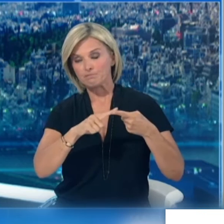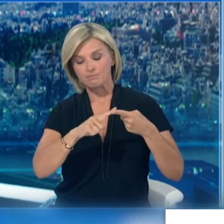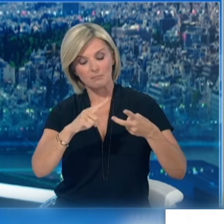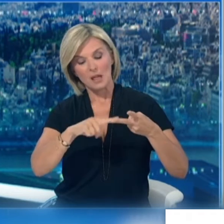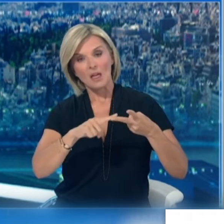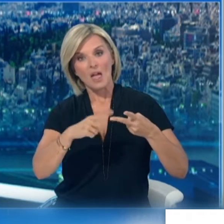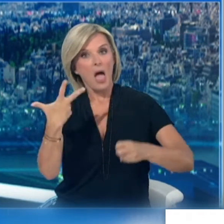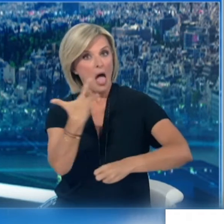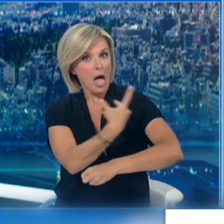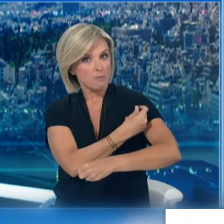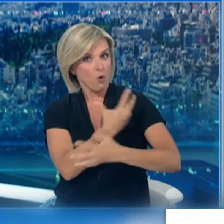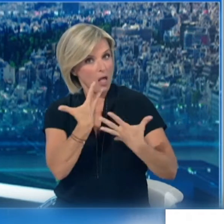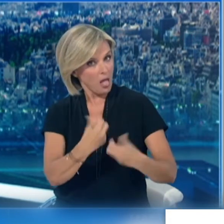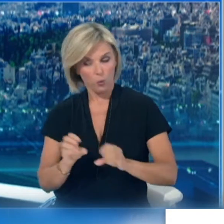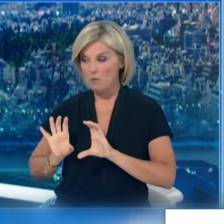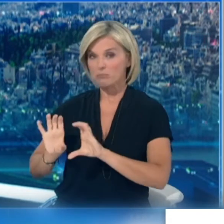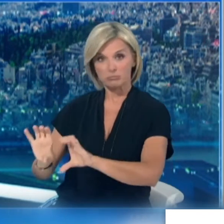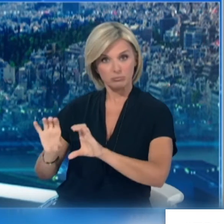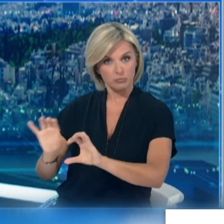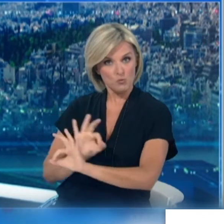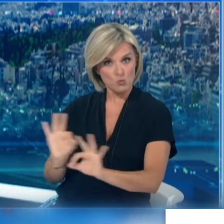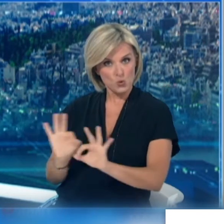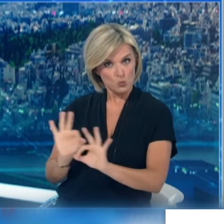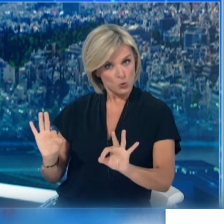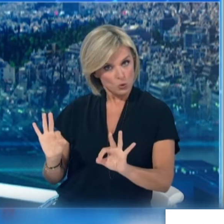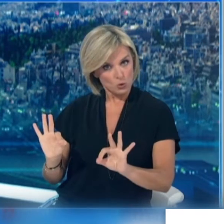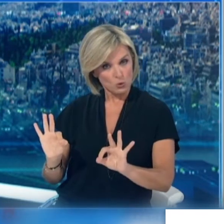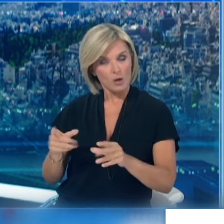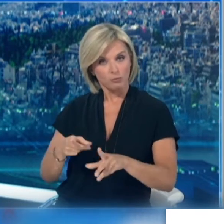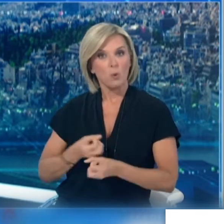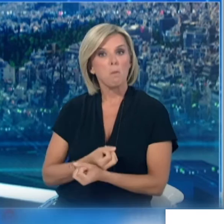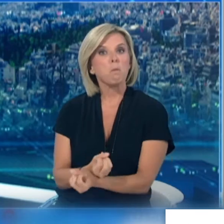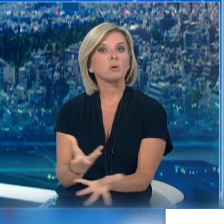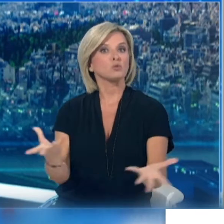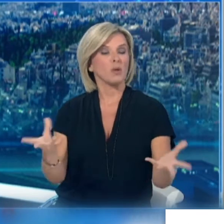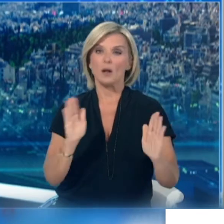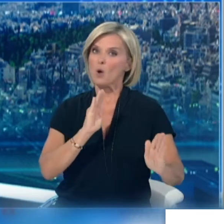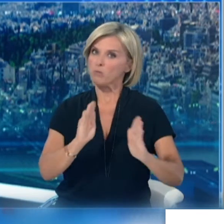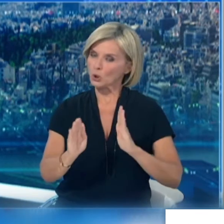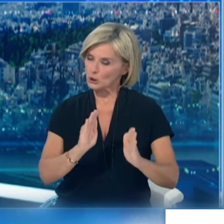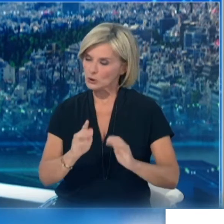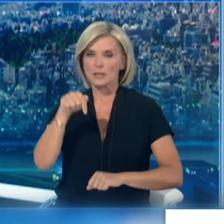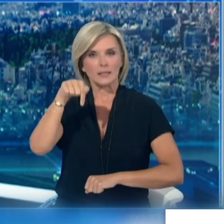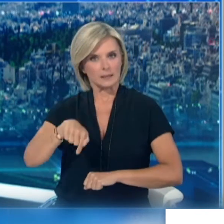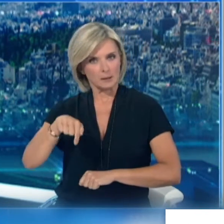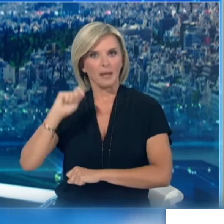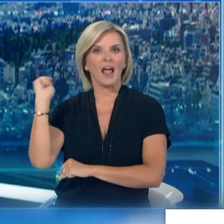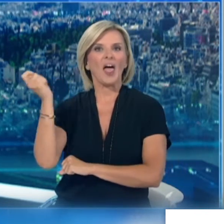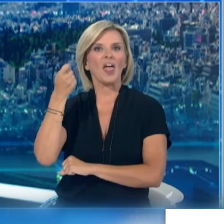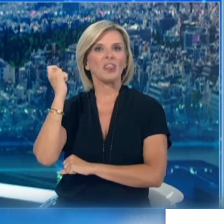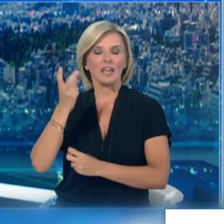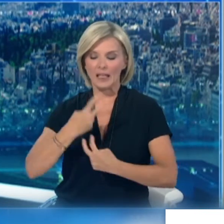εμβολίων που όπως προαναφέραμε είναι ασφαλεία νοσογόνα και αποτελεσματικά η Εθνική Επιτροπή Εμβολιασμών